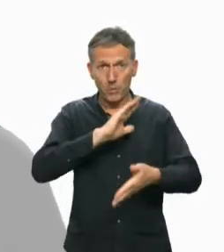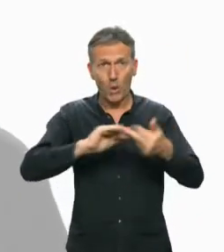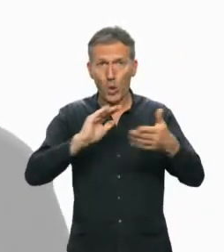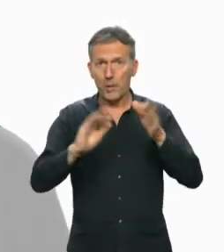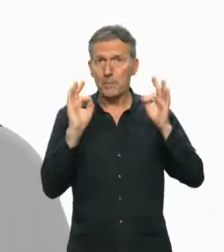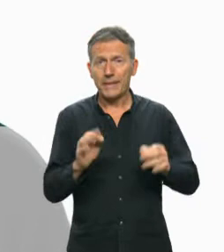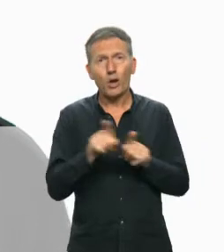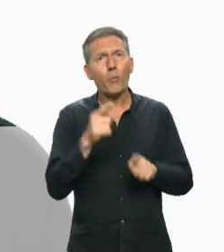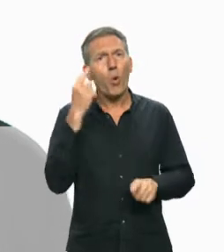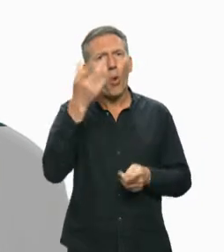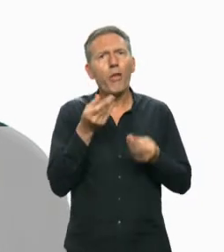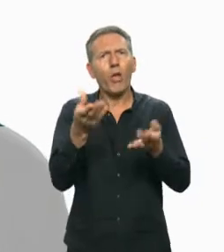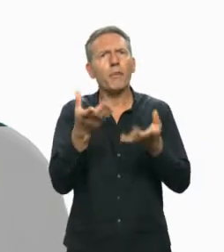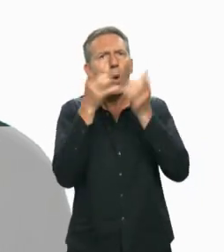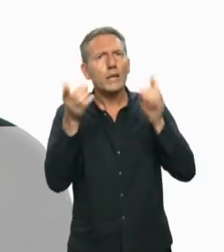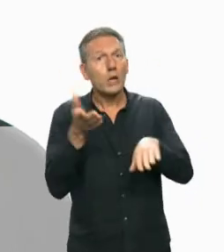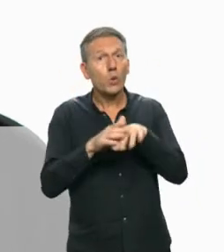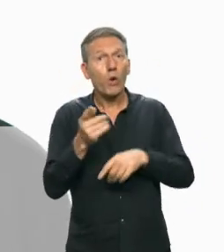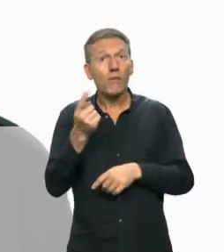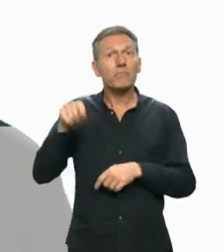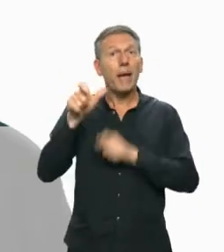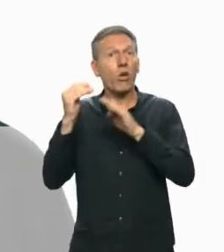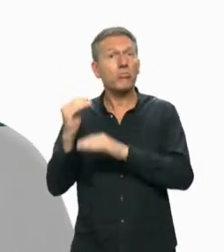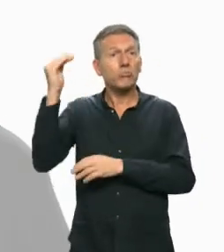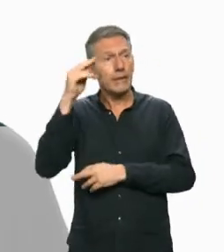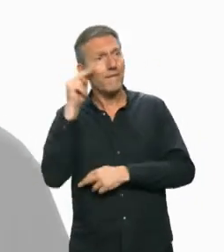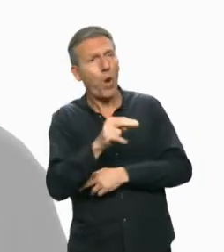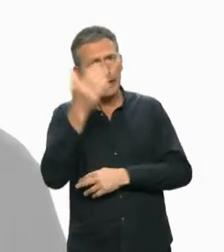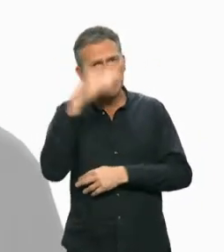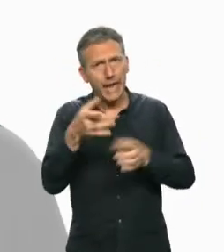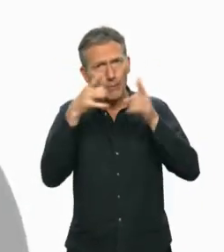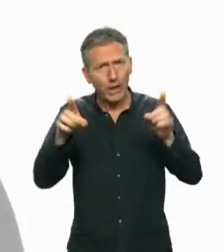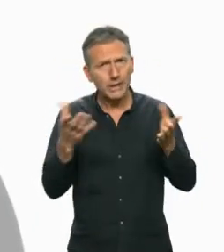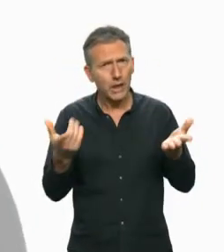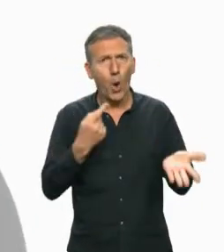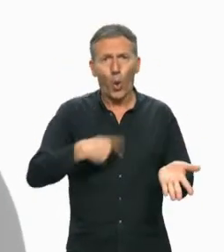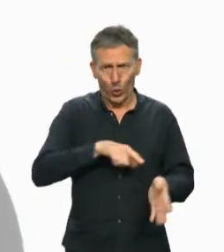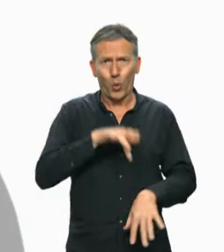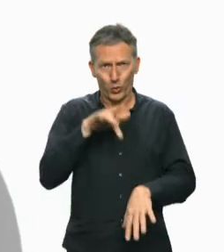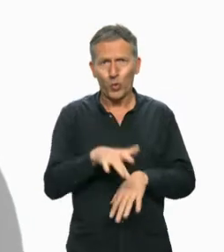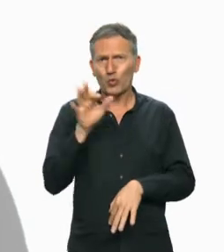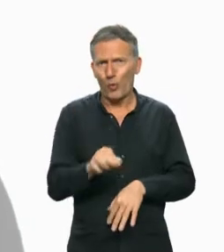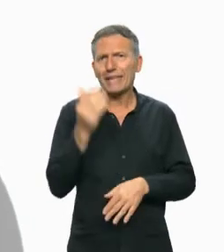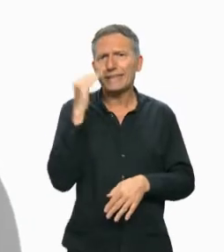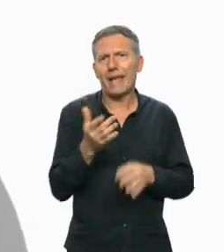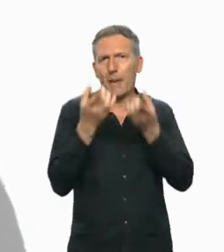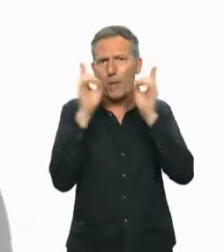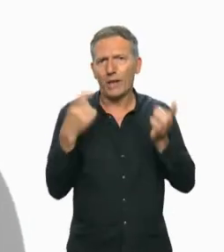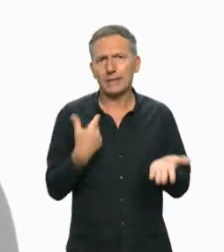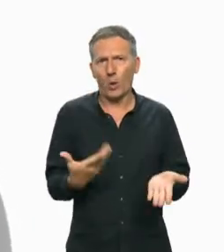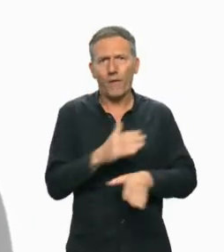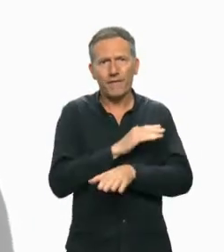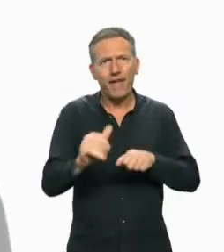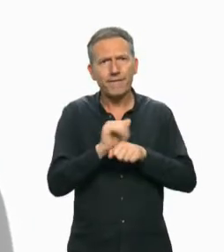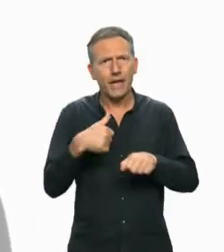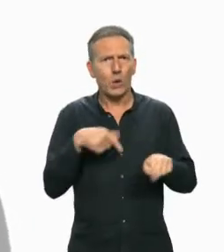mur. Alors, on vous a fait croire en la démocratie, mais savent-ils vraiment ce que c'est la démocratie ? Nous, nous l'avons pratiquée la démocratie,